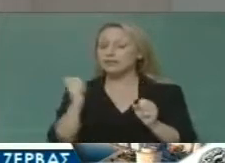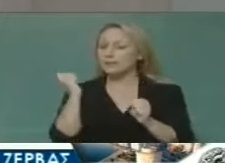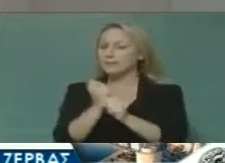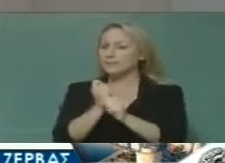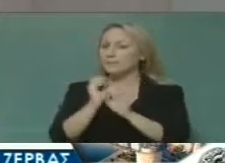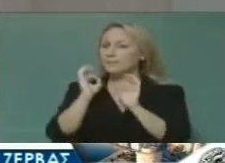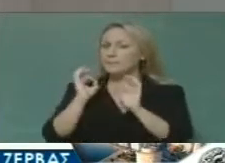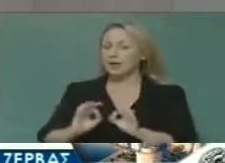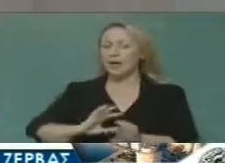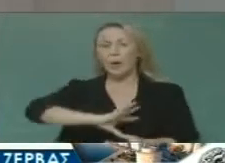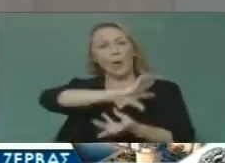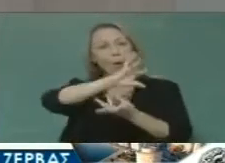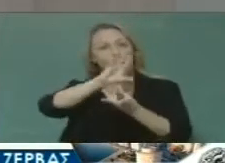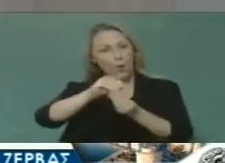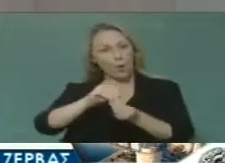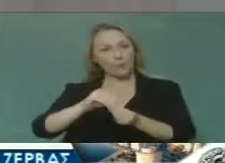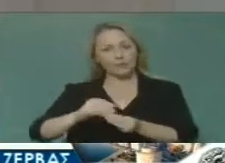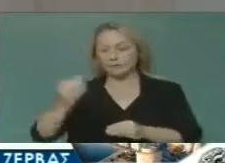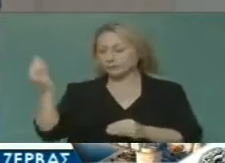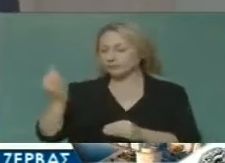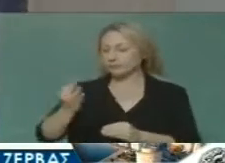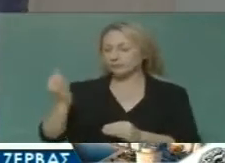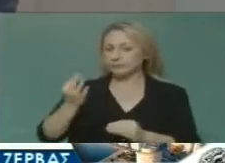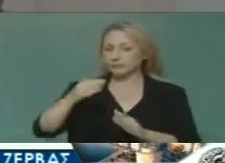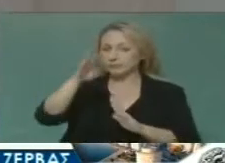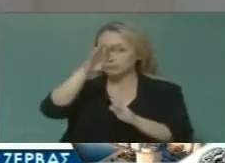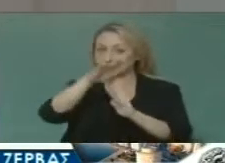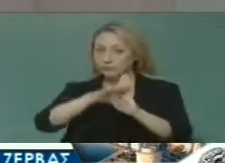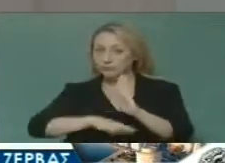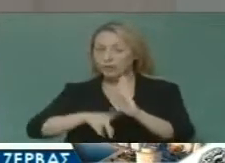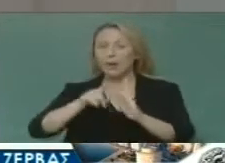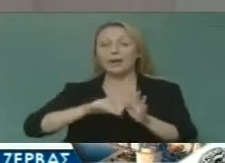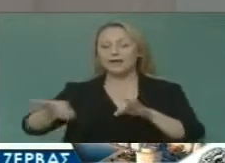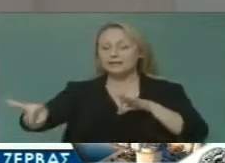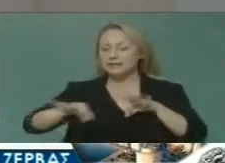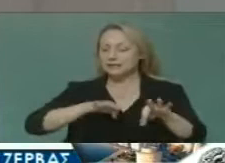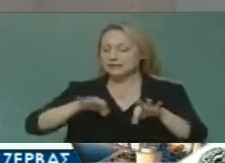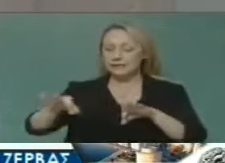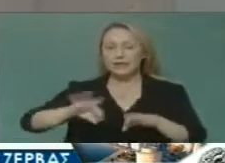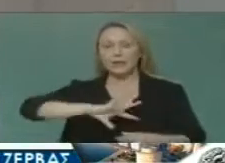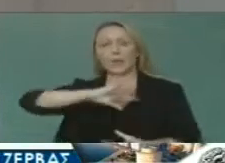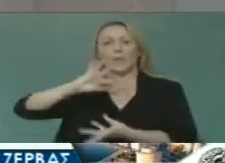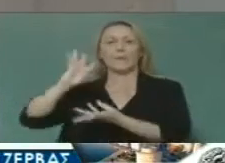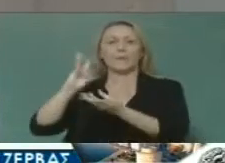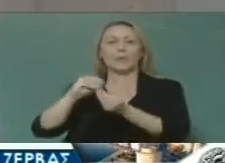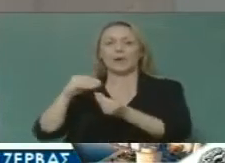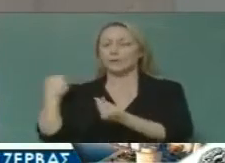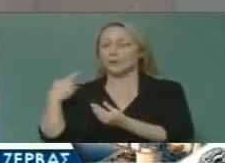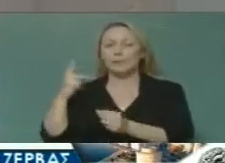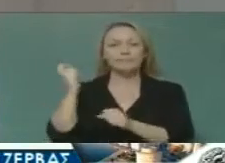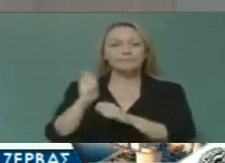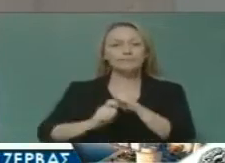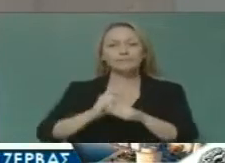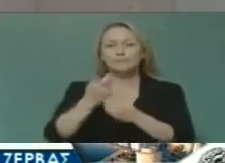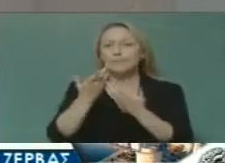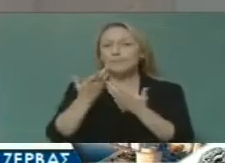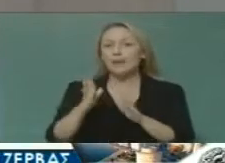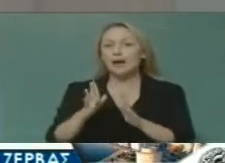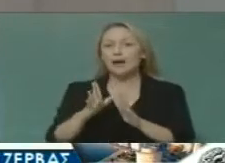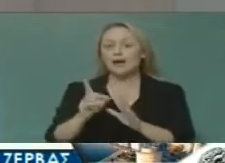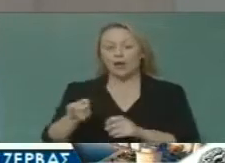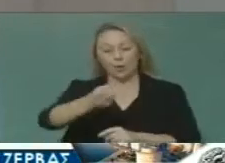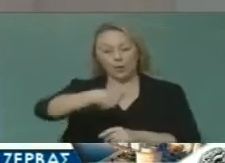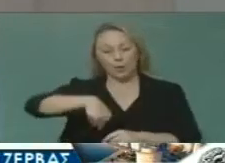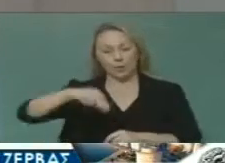συγκεντρωτικό και συστηματικό να παρουσιάζουμε συνοπτικά όλα όσα έχουμε κάνει ώστε τόσο το σώμα,